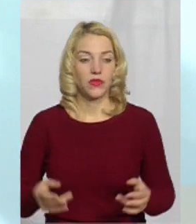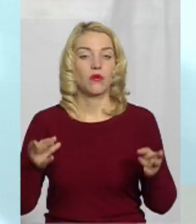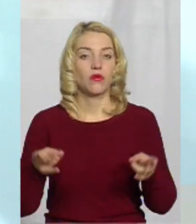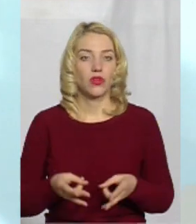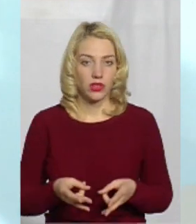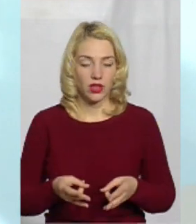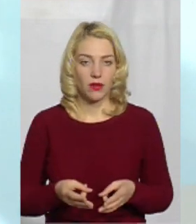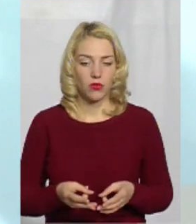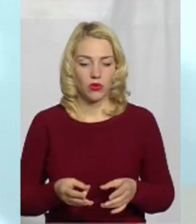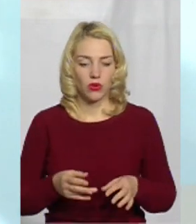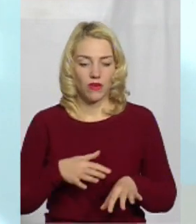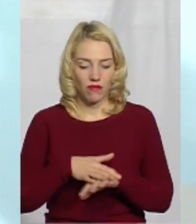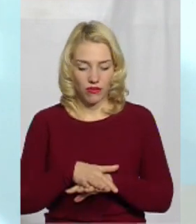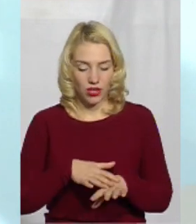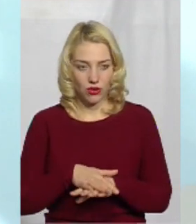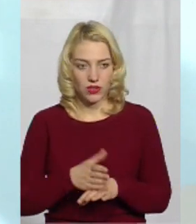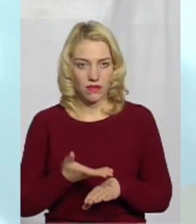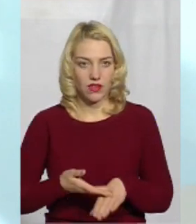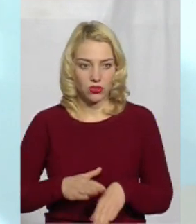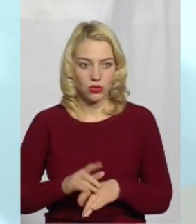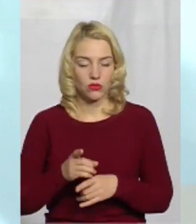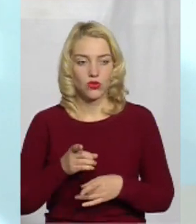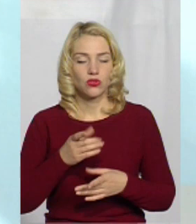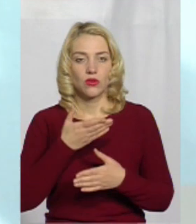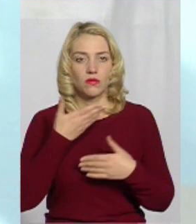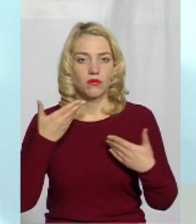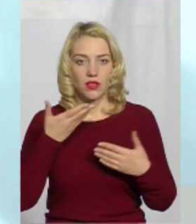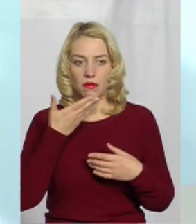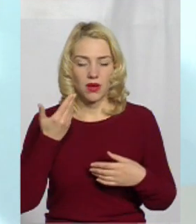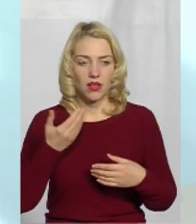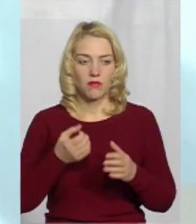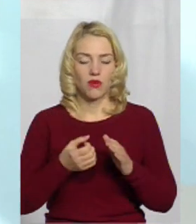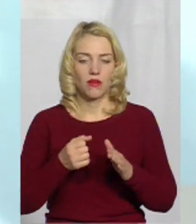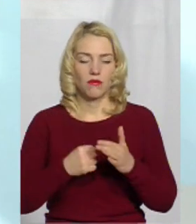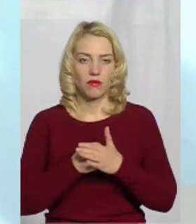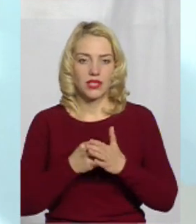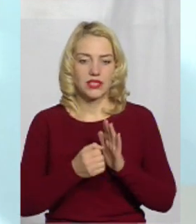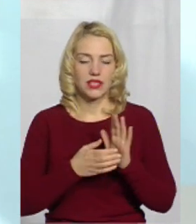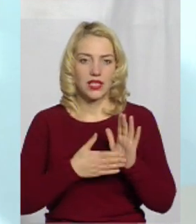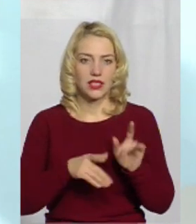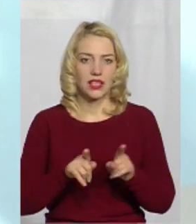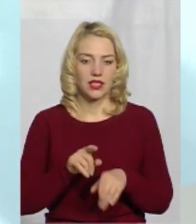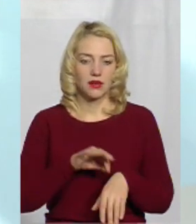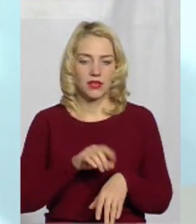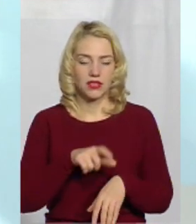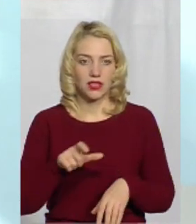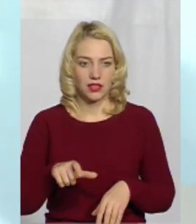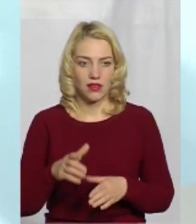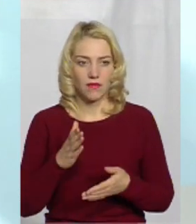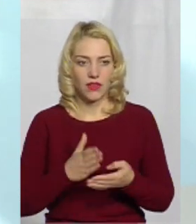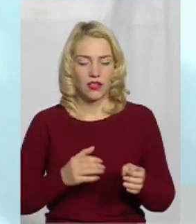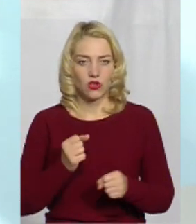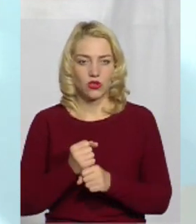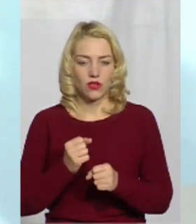Потребу вирахувати дуже важко, тому що ми не маємо бази даних таких пацієнтів. Є